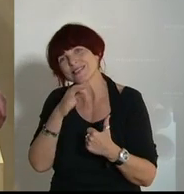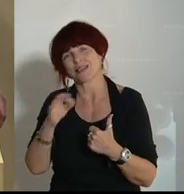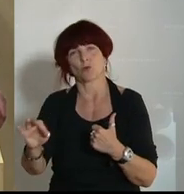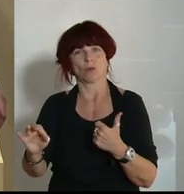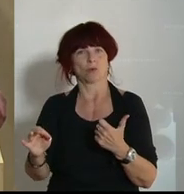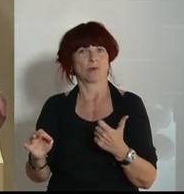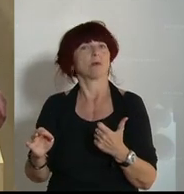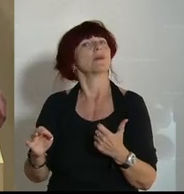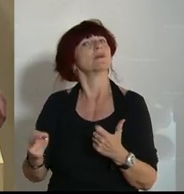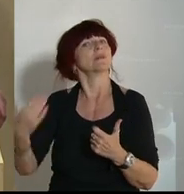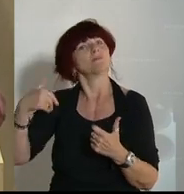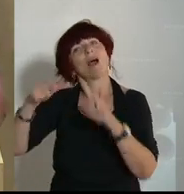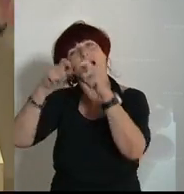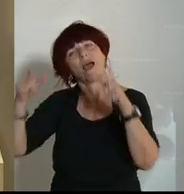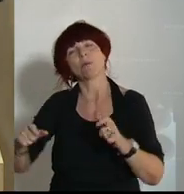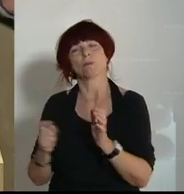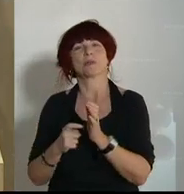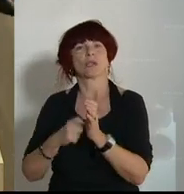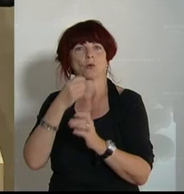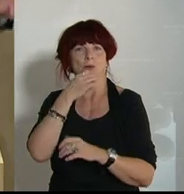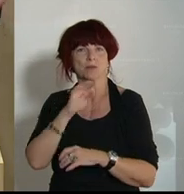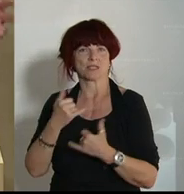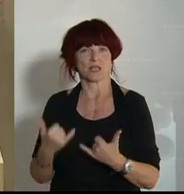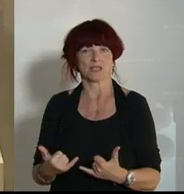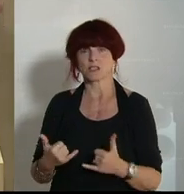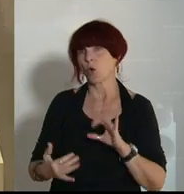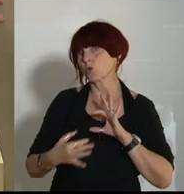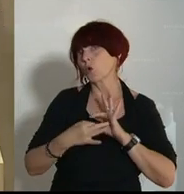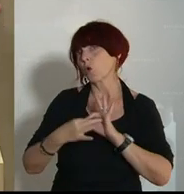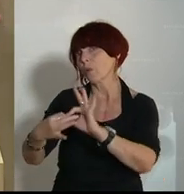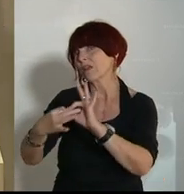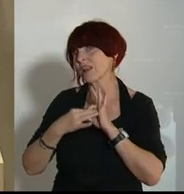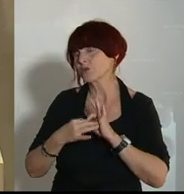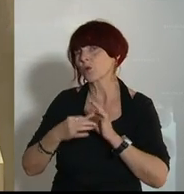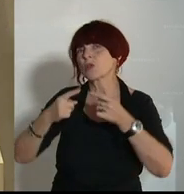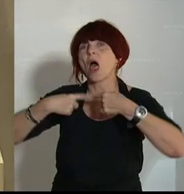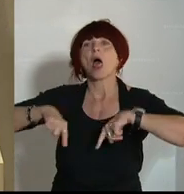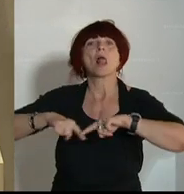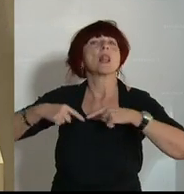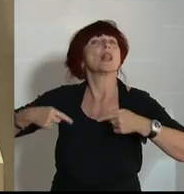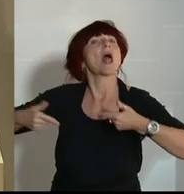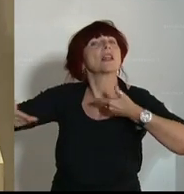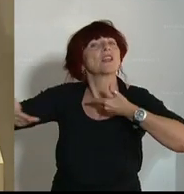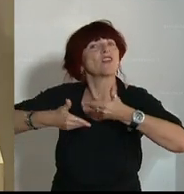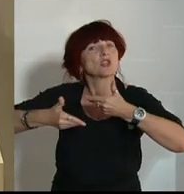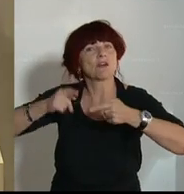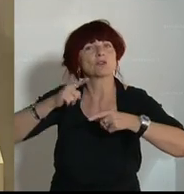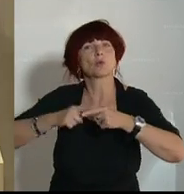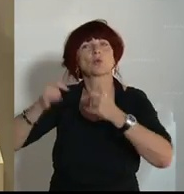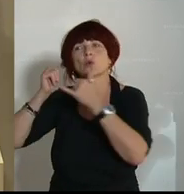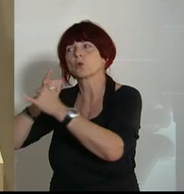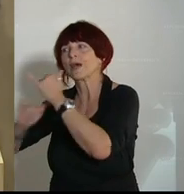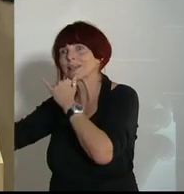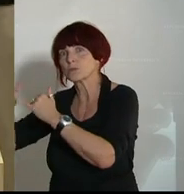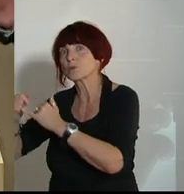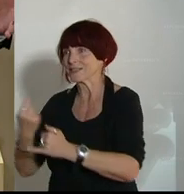Kombination und die Koordination zwischen Landwirtschaft und Tourismus, ich glaube, das haben wir in der letzten Regierungsperiode so richtig